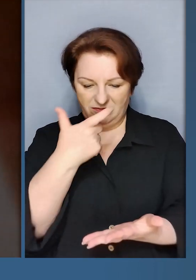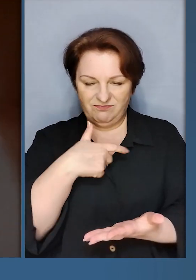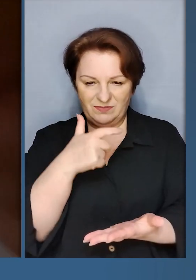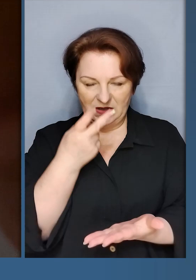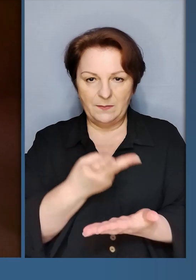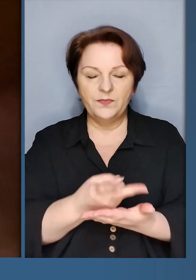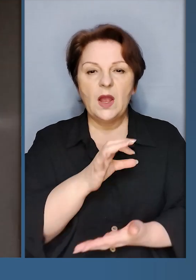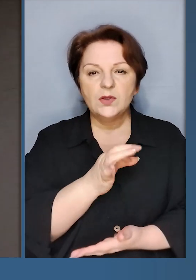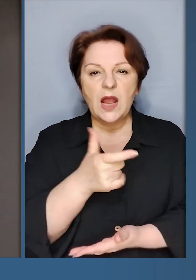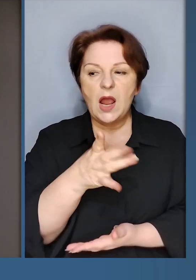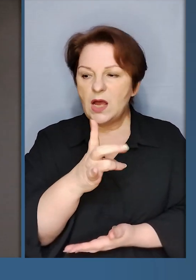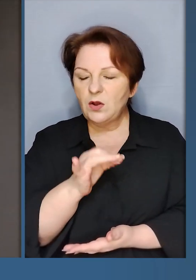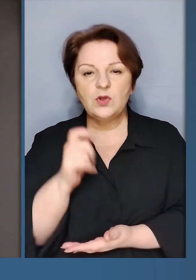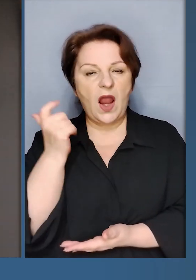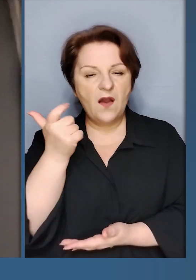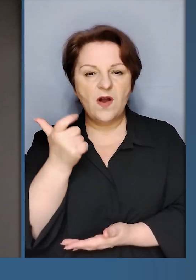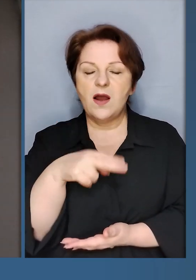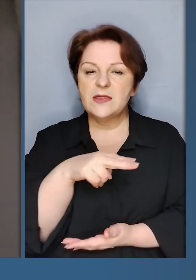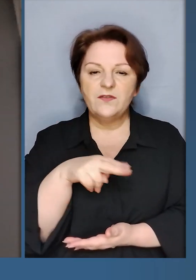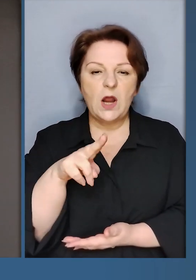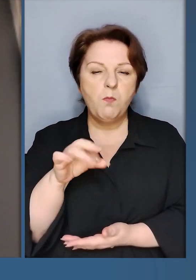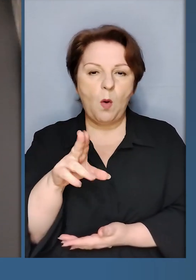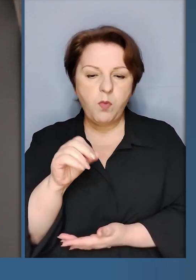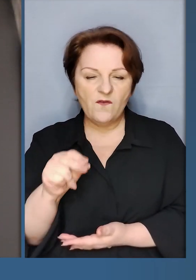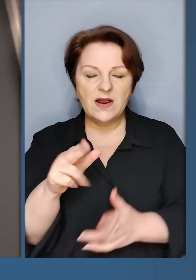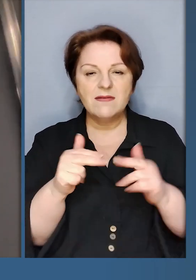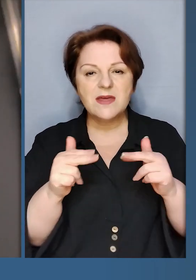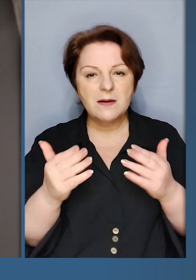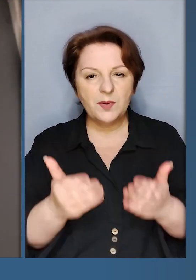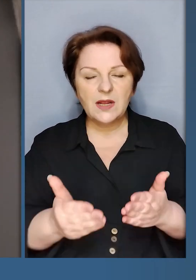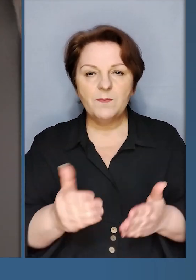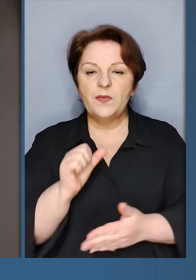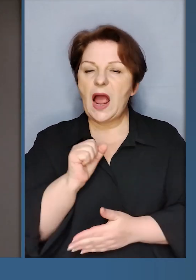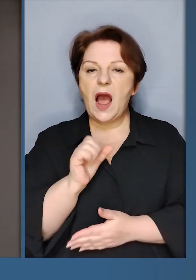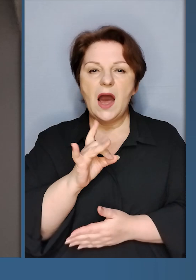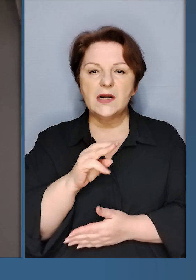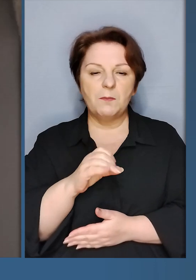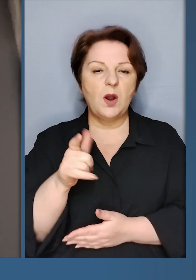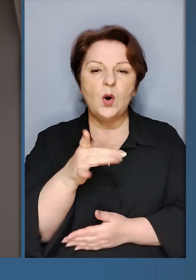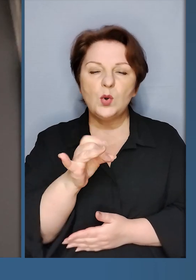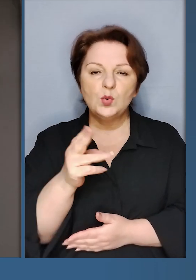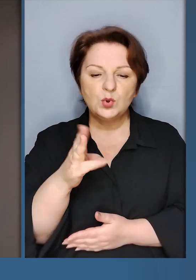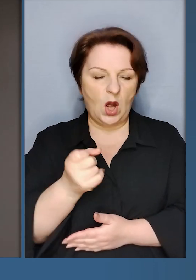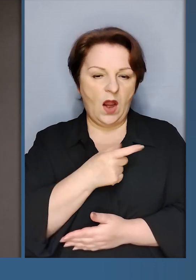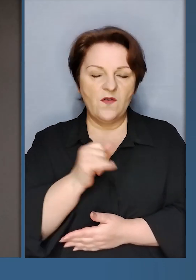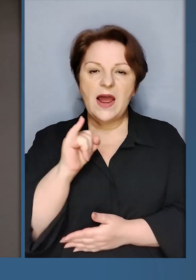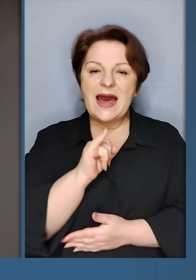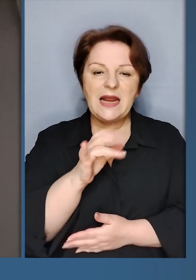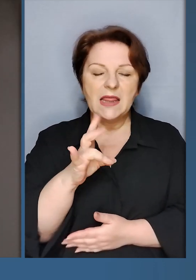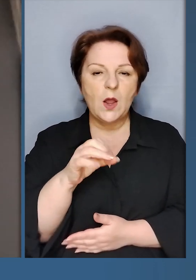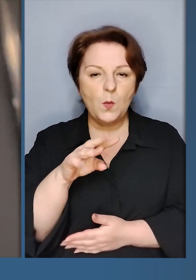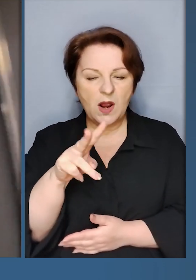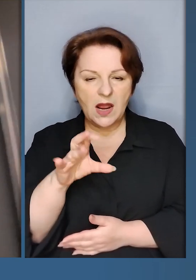проявили себе. Олександр Регенатюк в Харкові, Дмитро Попович в Дніпрі, Артем Грушко в